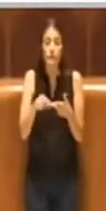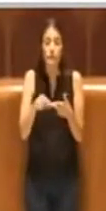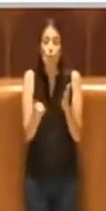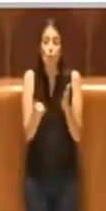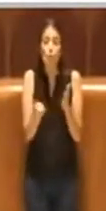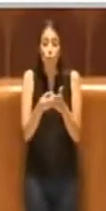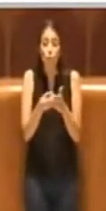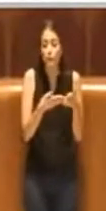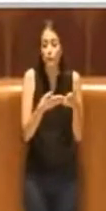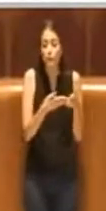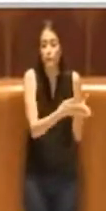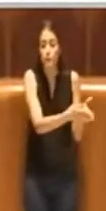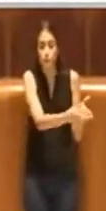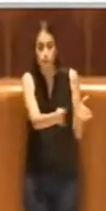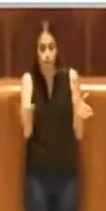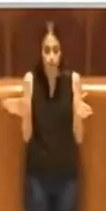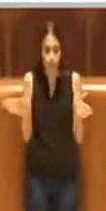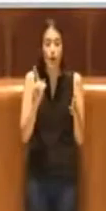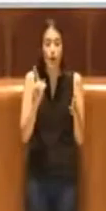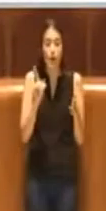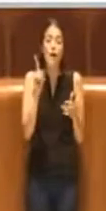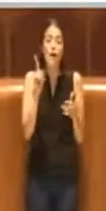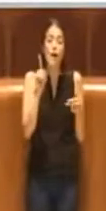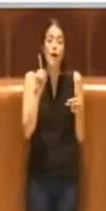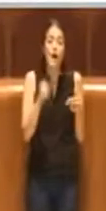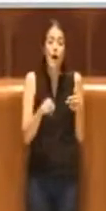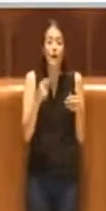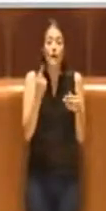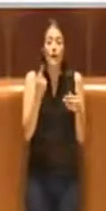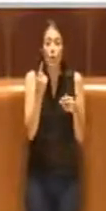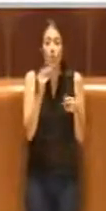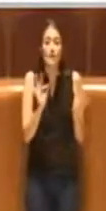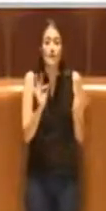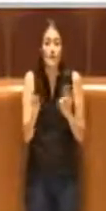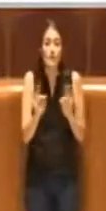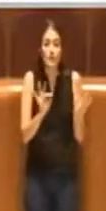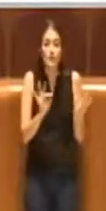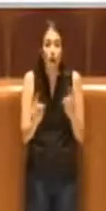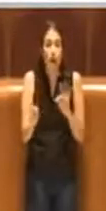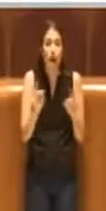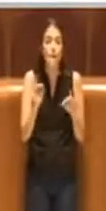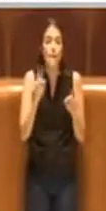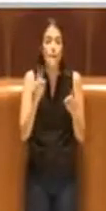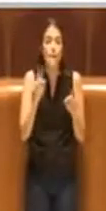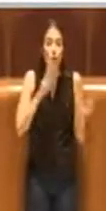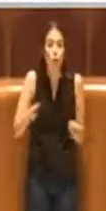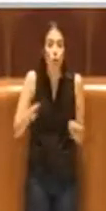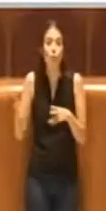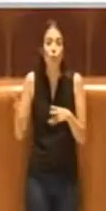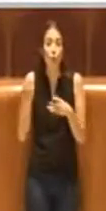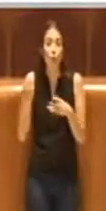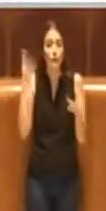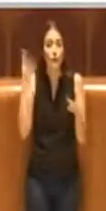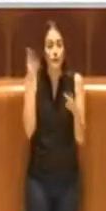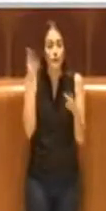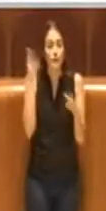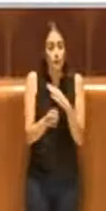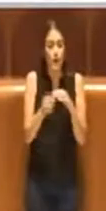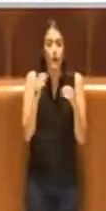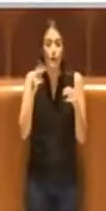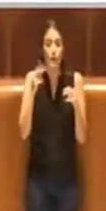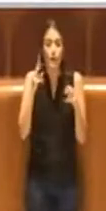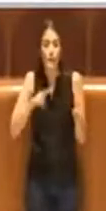prodotti a disposizione, un sistema di controllo trasparente e verificabile da Roma Capitale, una proposta di